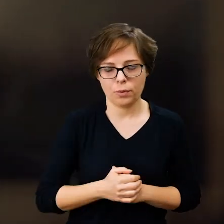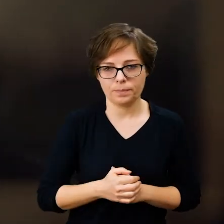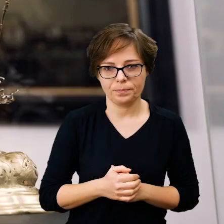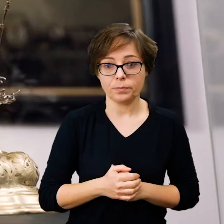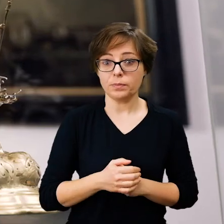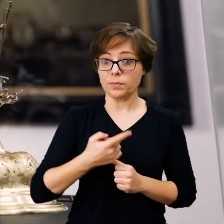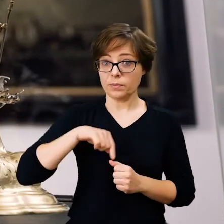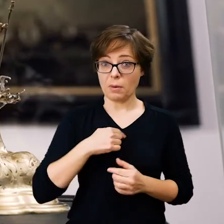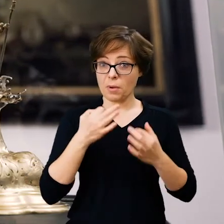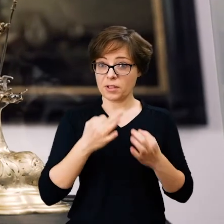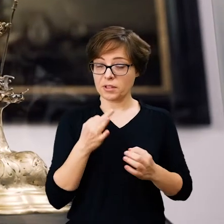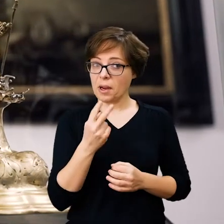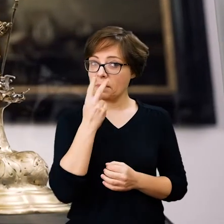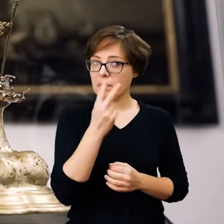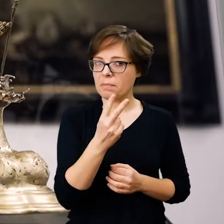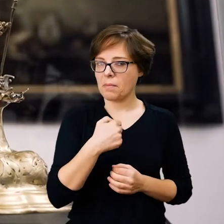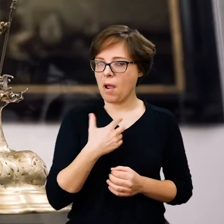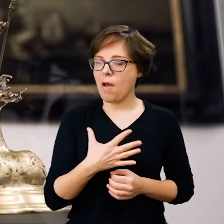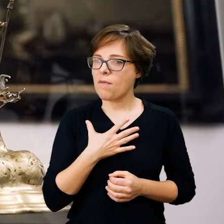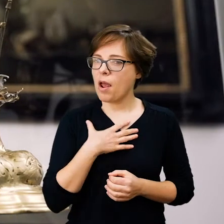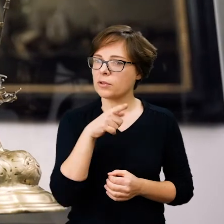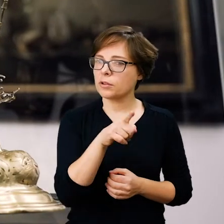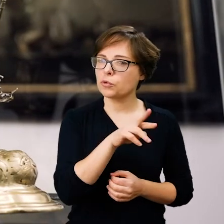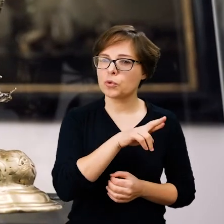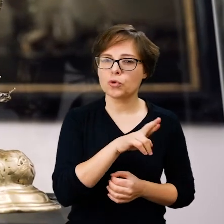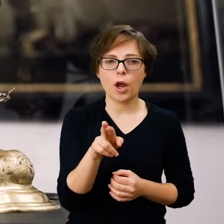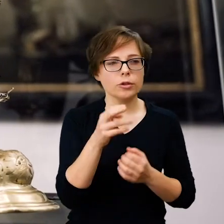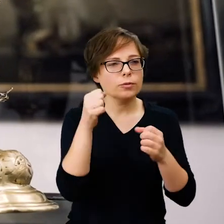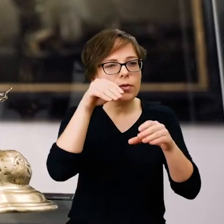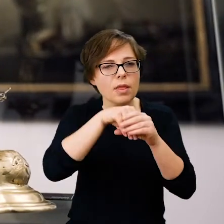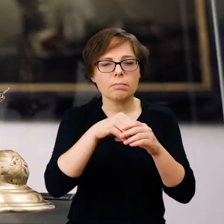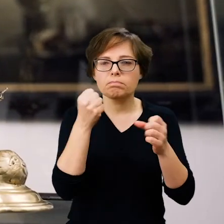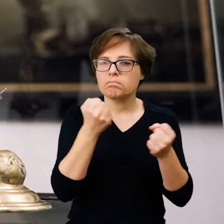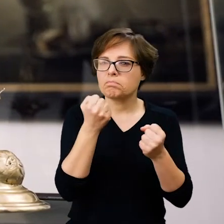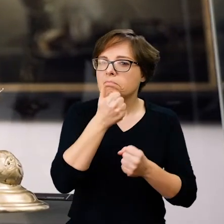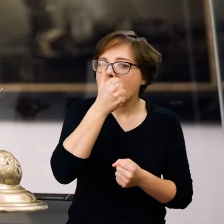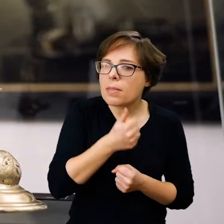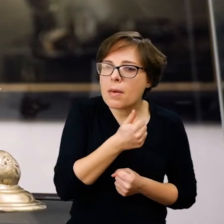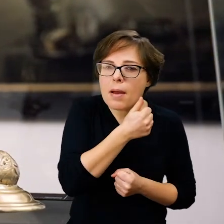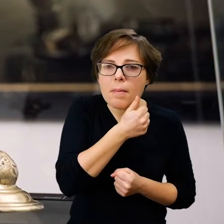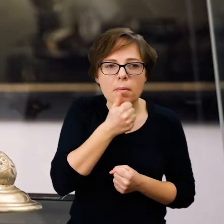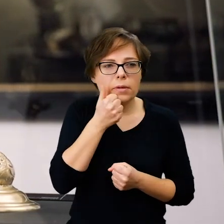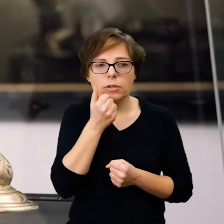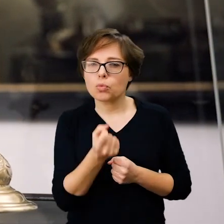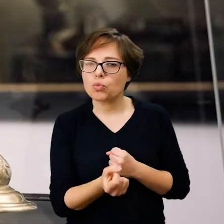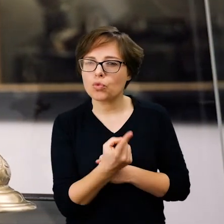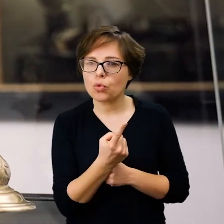holenderskich wydają się nam dzisiaj tajemniczymi przedmiotami. Były to muszle